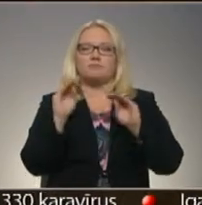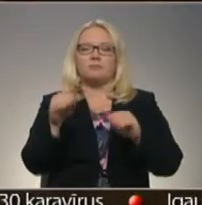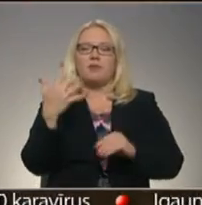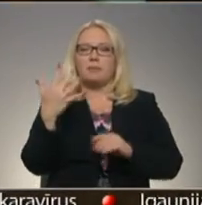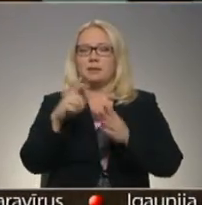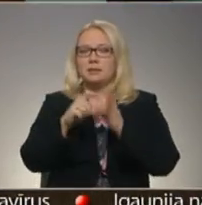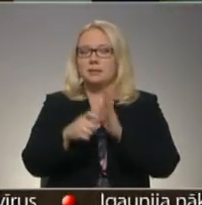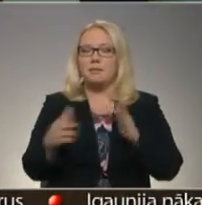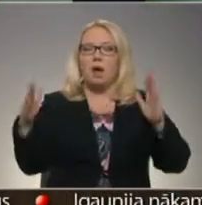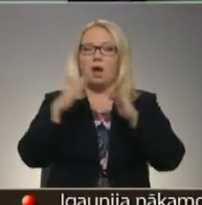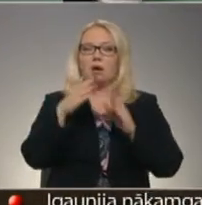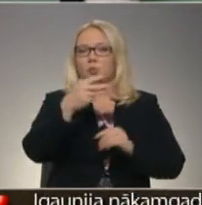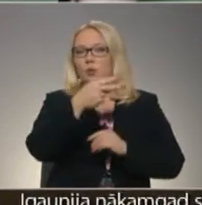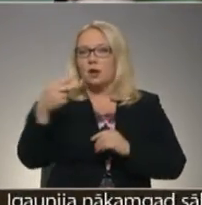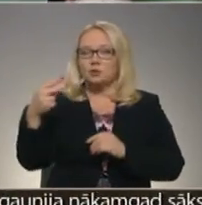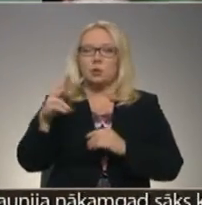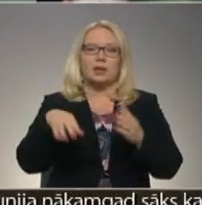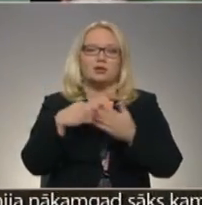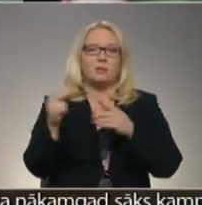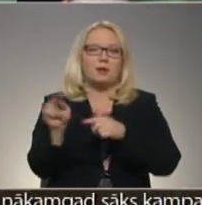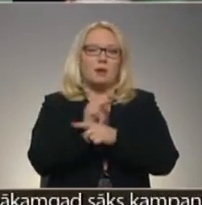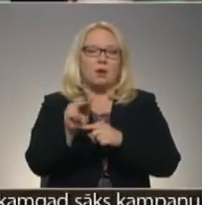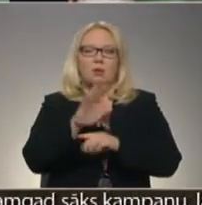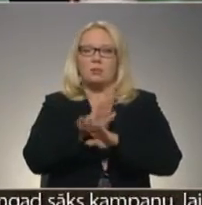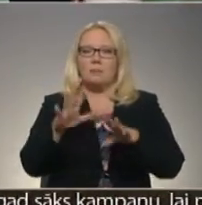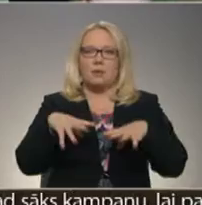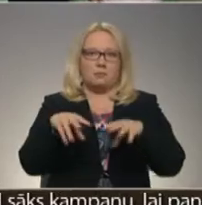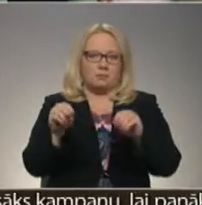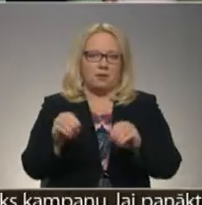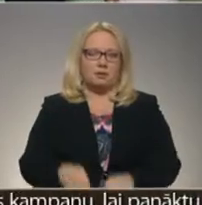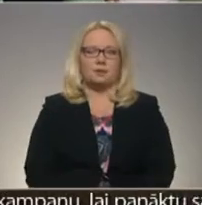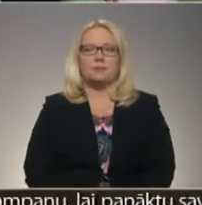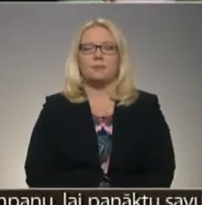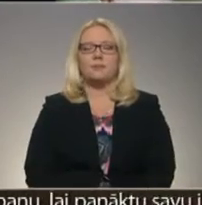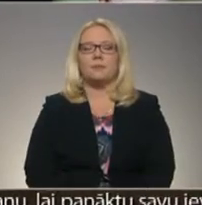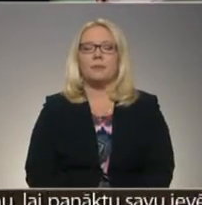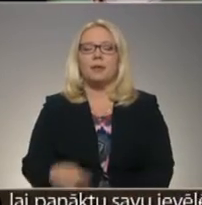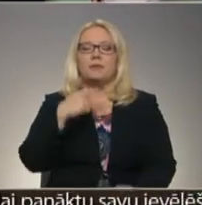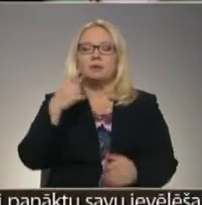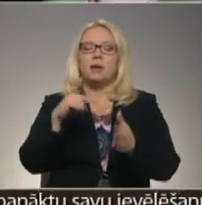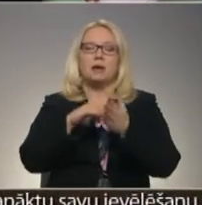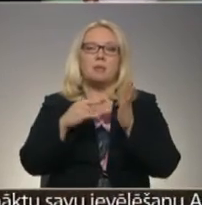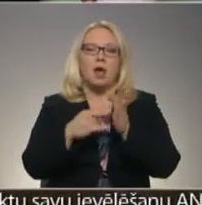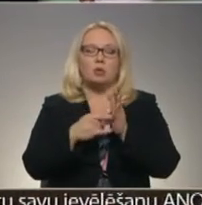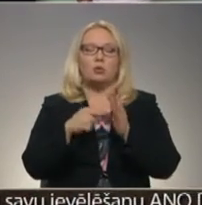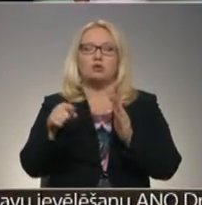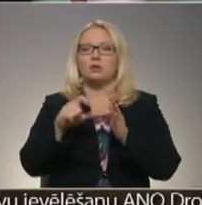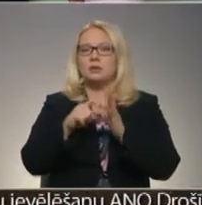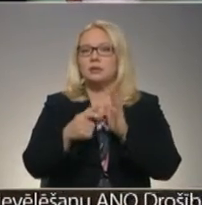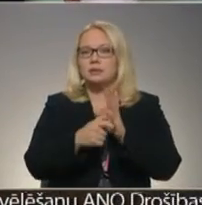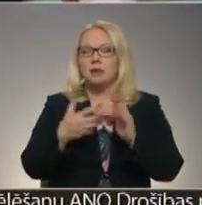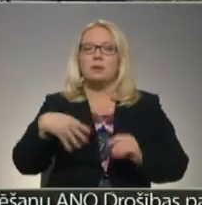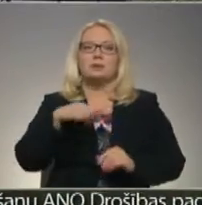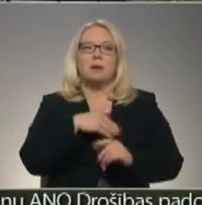istabiņas ēks otrījā stāvā, kur līdz šim remontdarbi nebija veikti. Plānojot šīs istabiņas, mēs arī